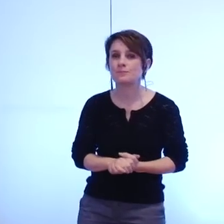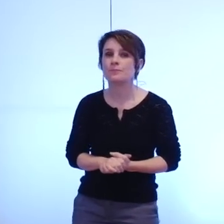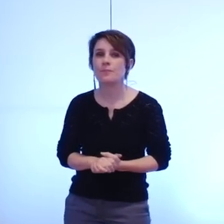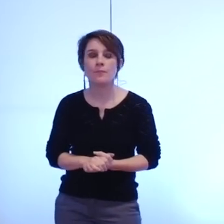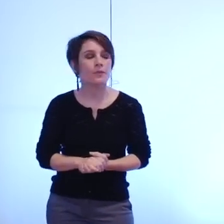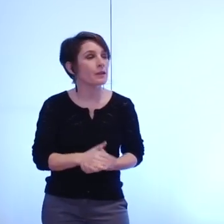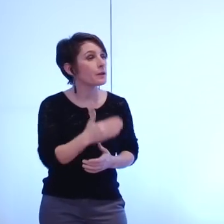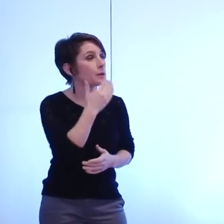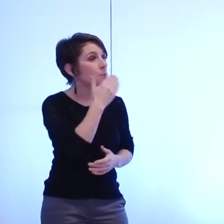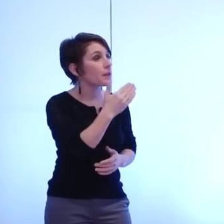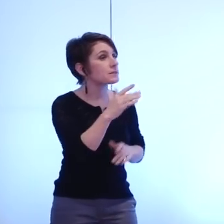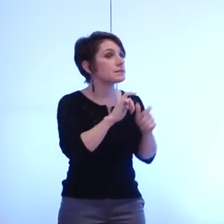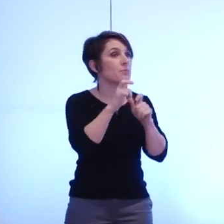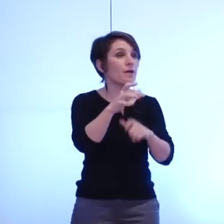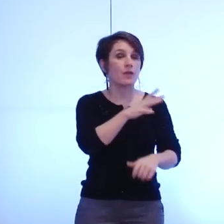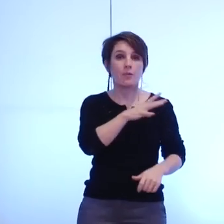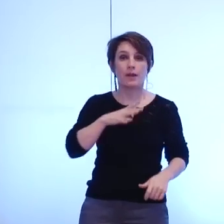merci madame tavel